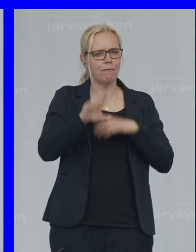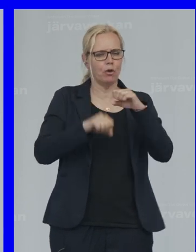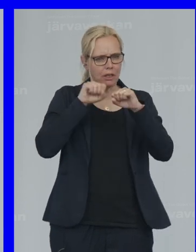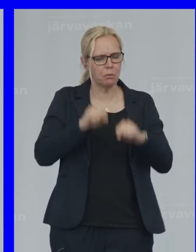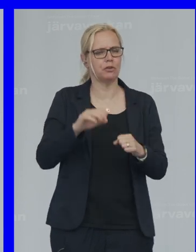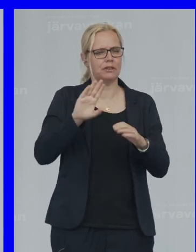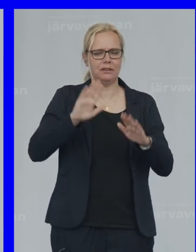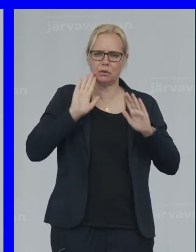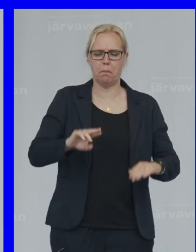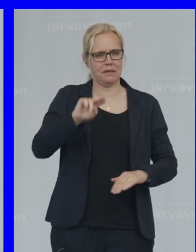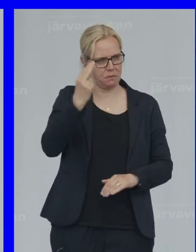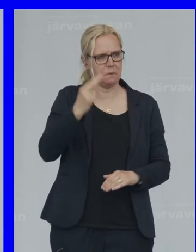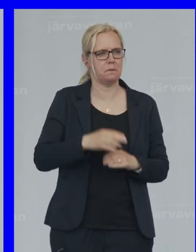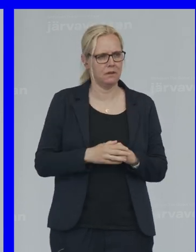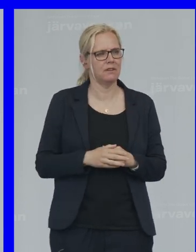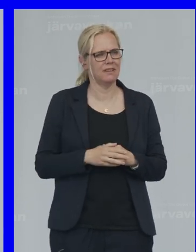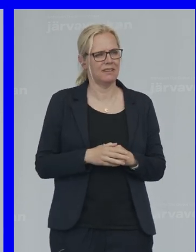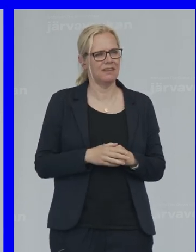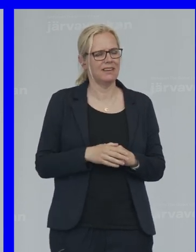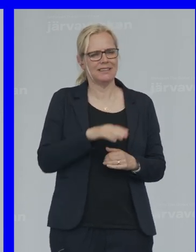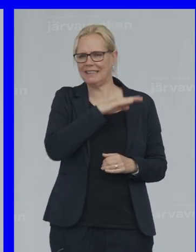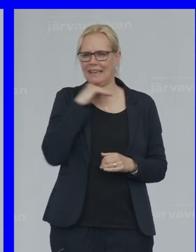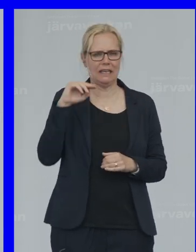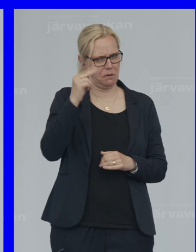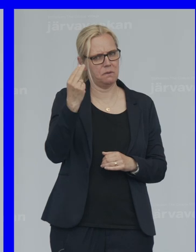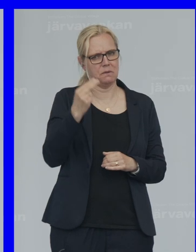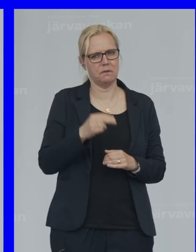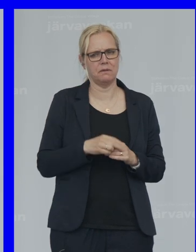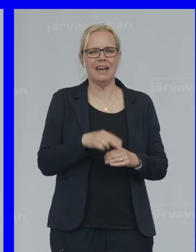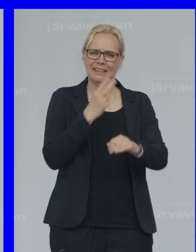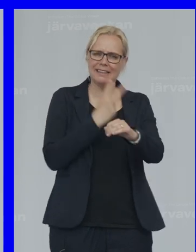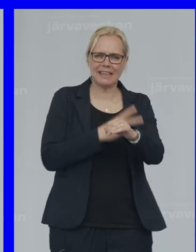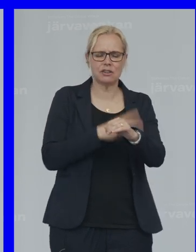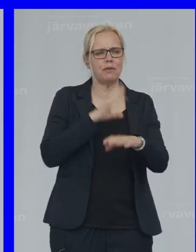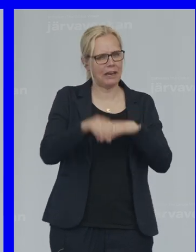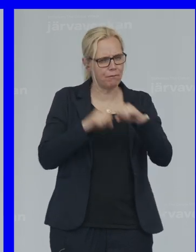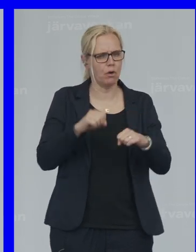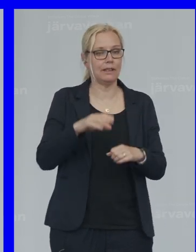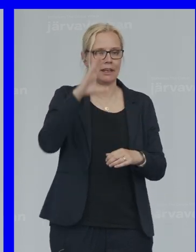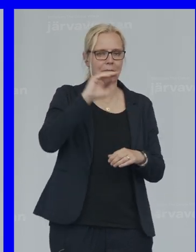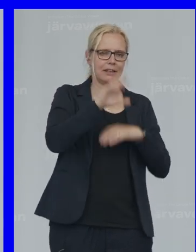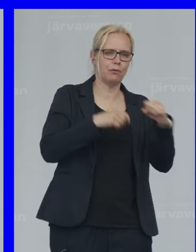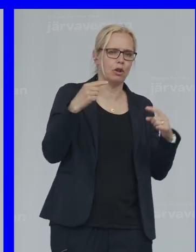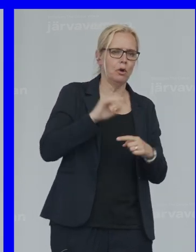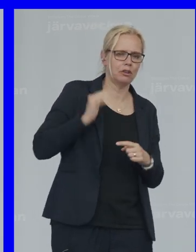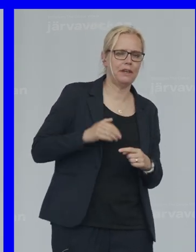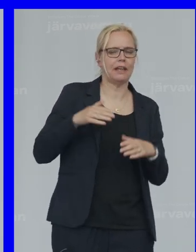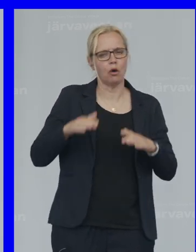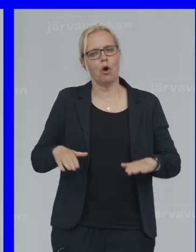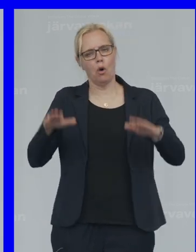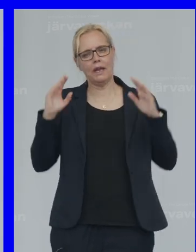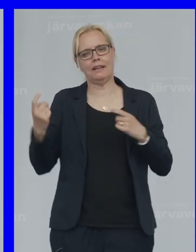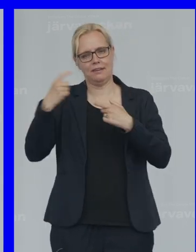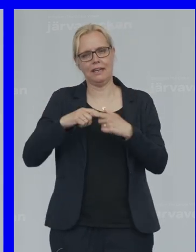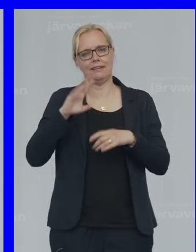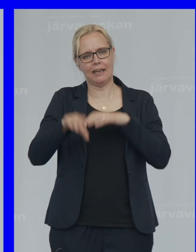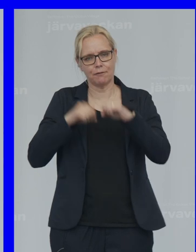ett slut Det är Nog Nu Det sexuella våldet Mäns våld mot kvinnor Och hedersrelaterat Våld och